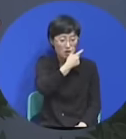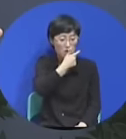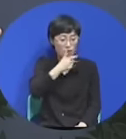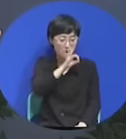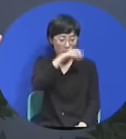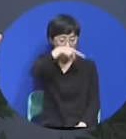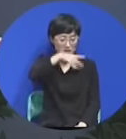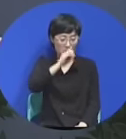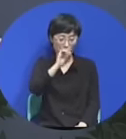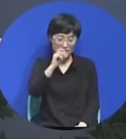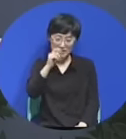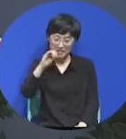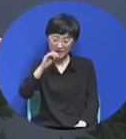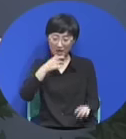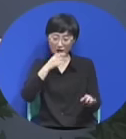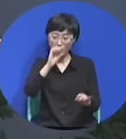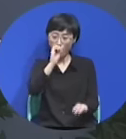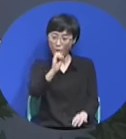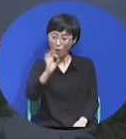복음 그대로 라야 돼요.